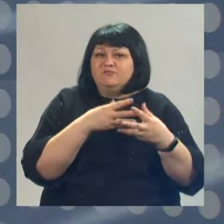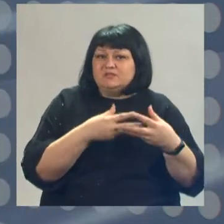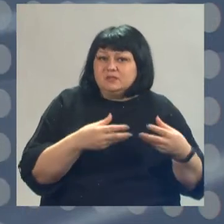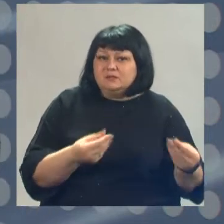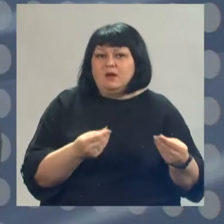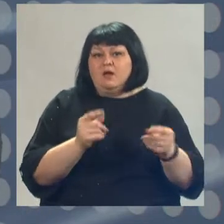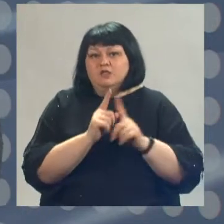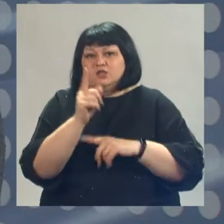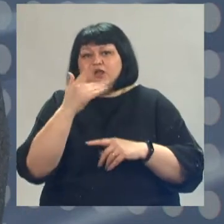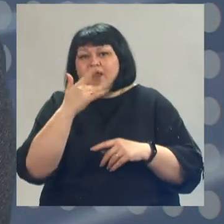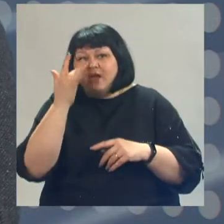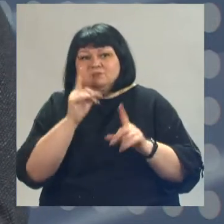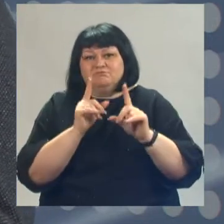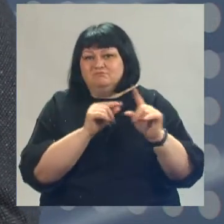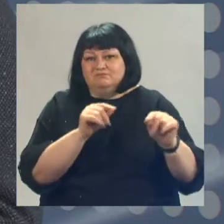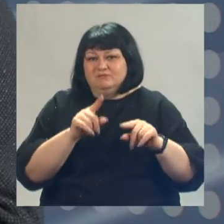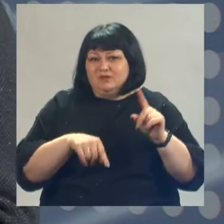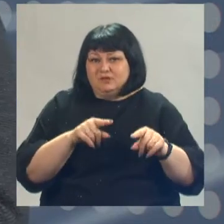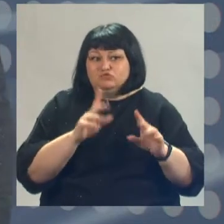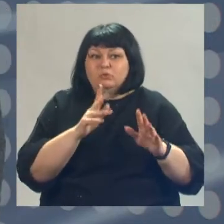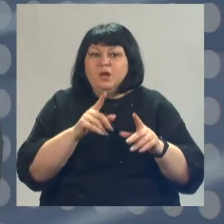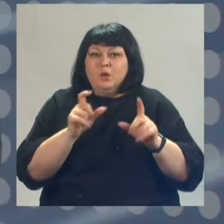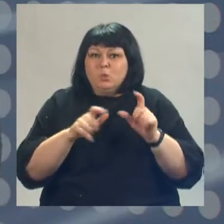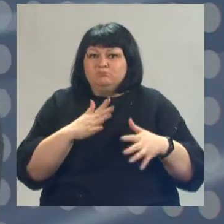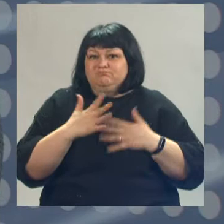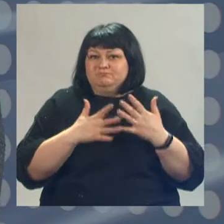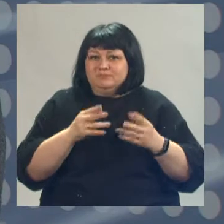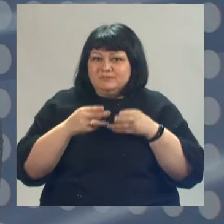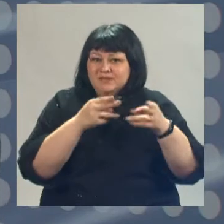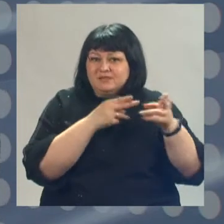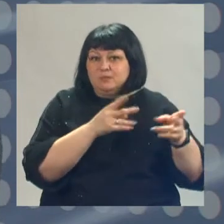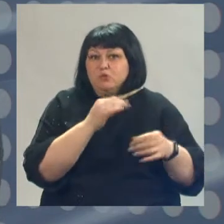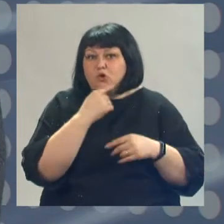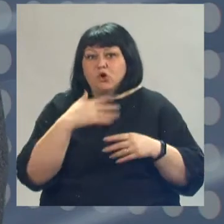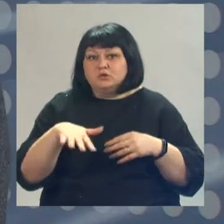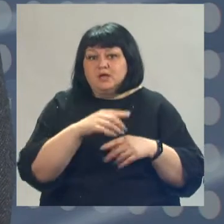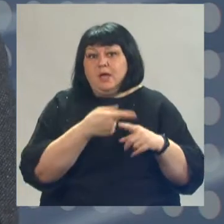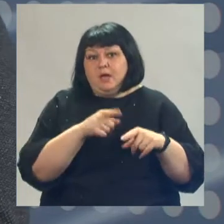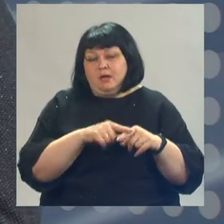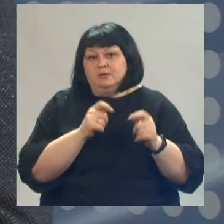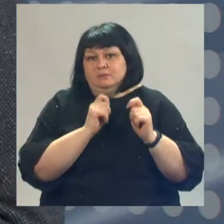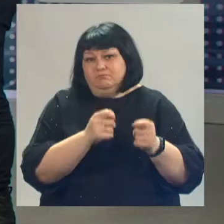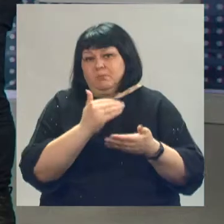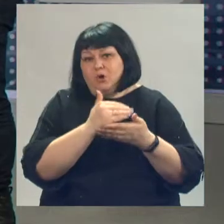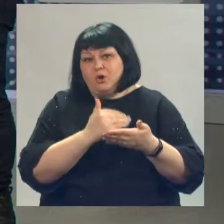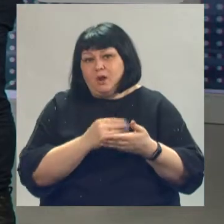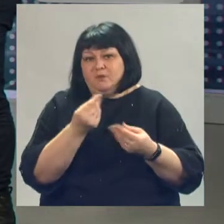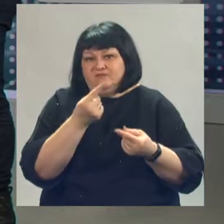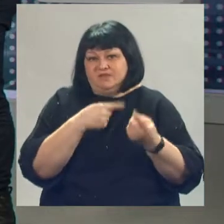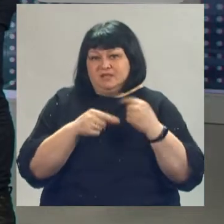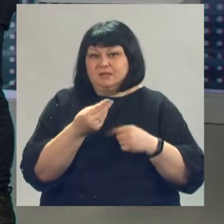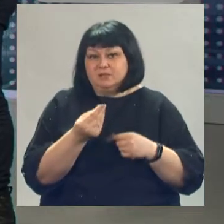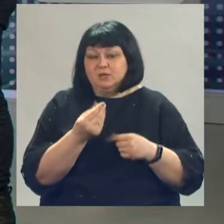лета, стимулировать россиян на поездки по России, как раз и реализуется программа туристического кэшбэка. Ну вот сейчас